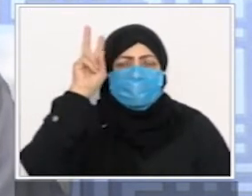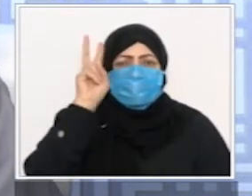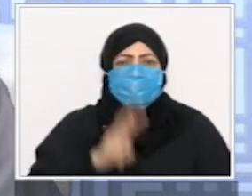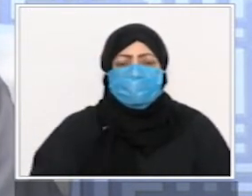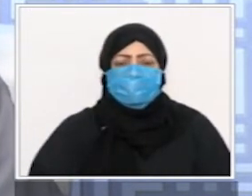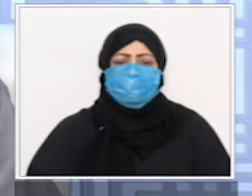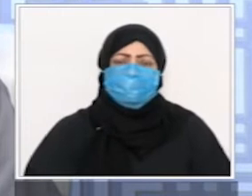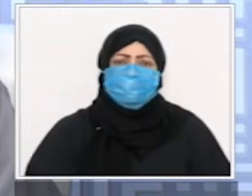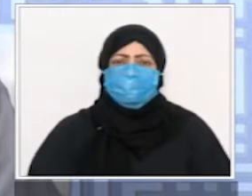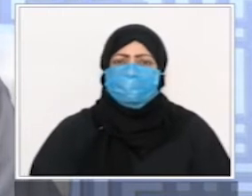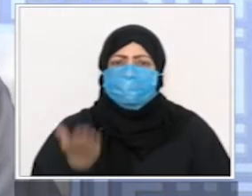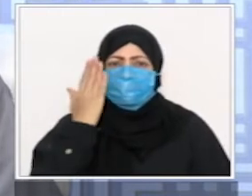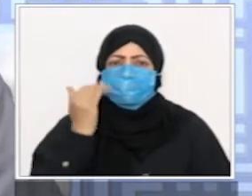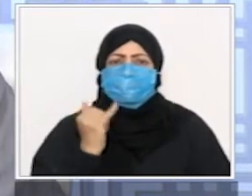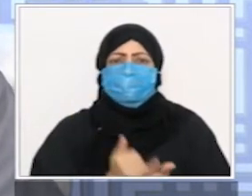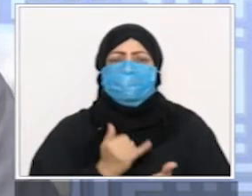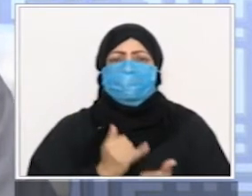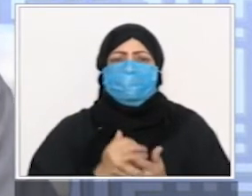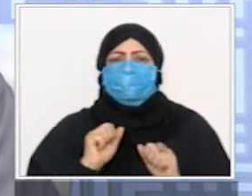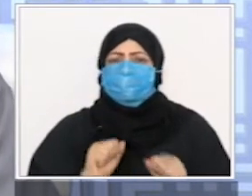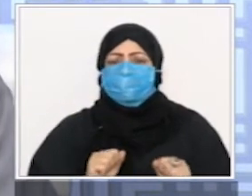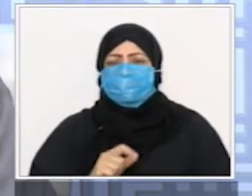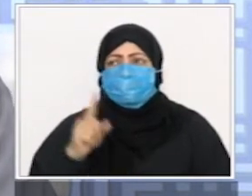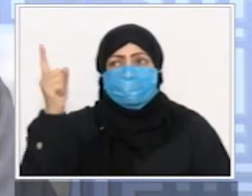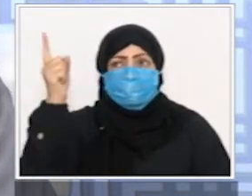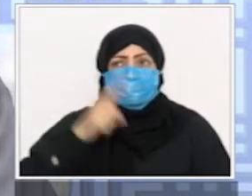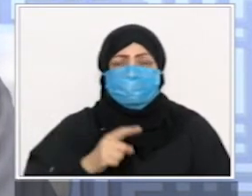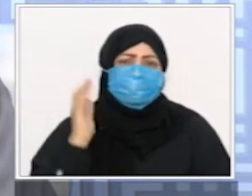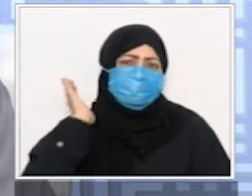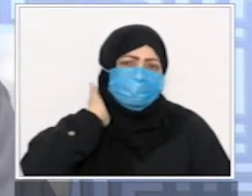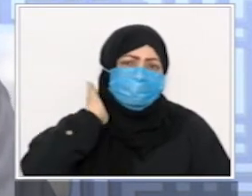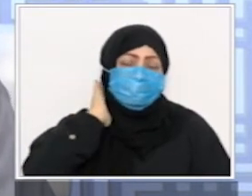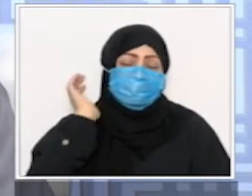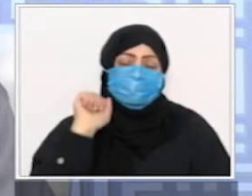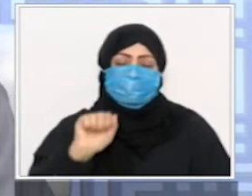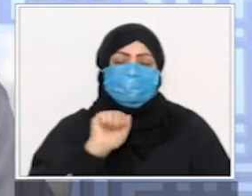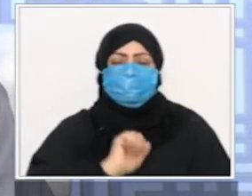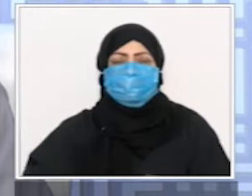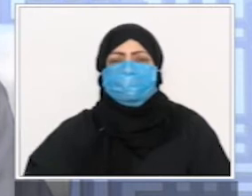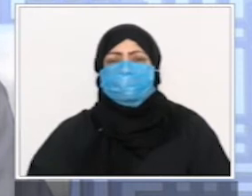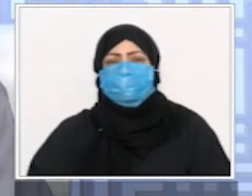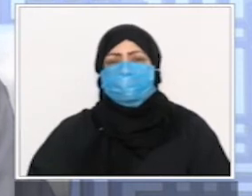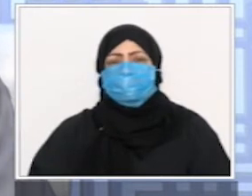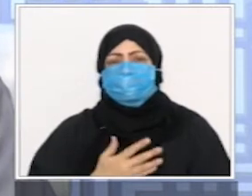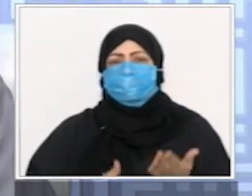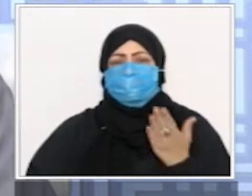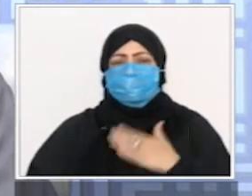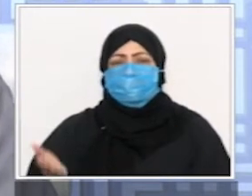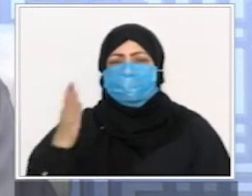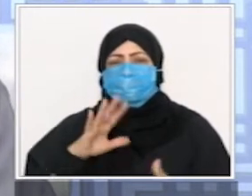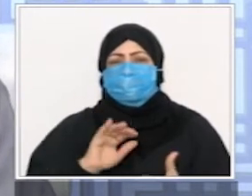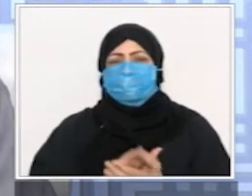مؤتمن على هذا الأمر وكان الصحابة رضي الله عنها كما في حديث عائشة وكما في الموطة وغيره